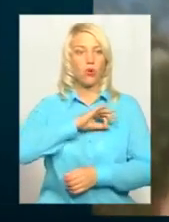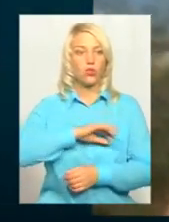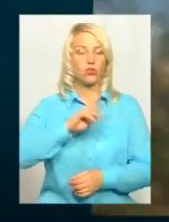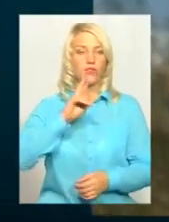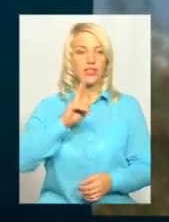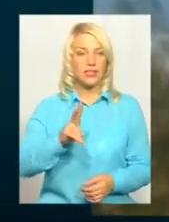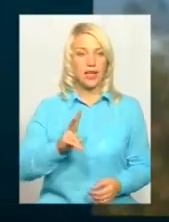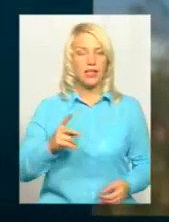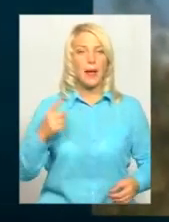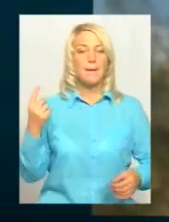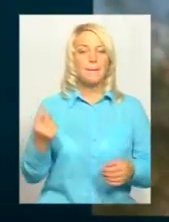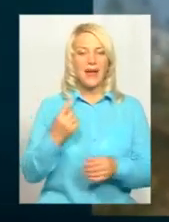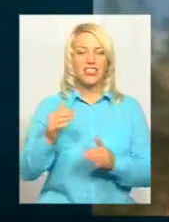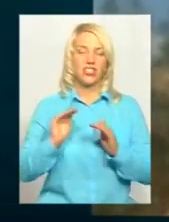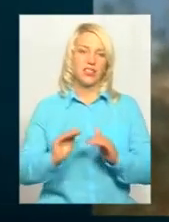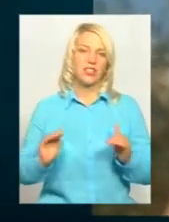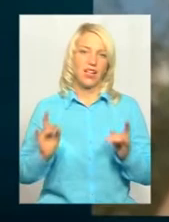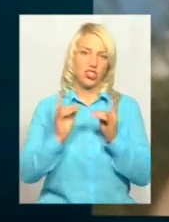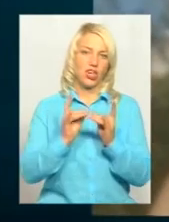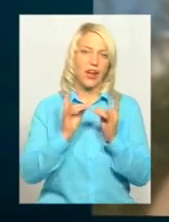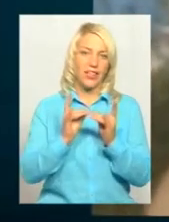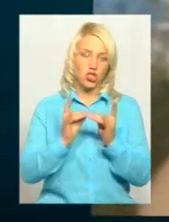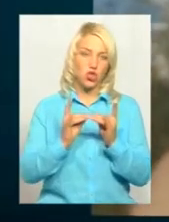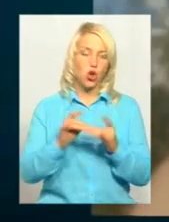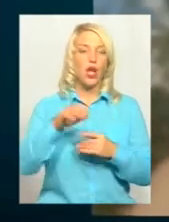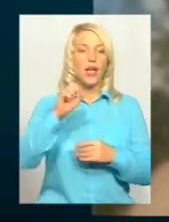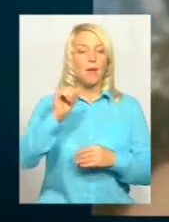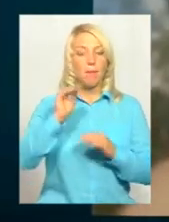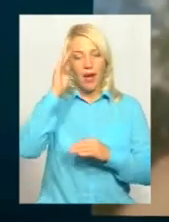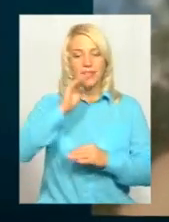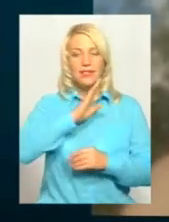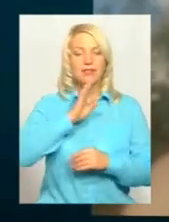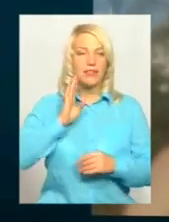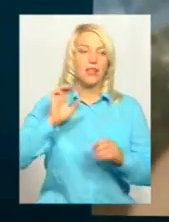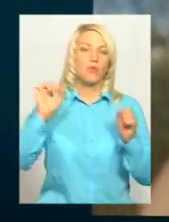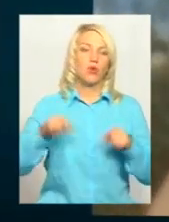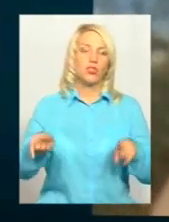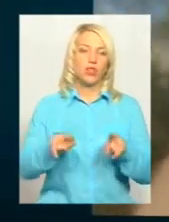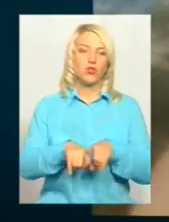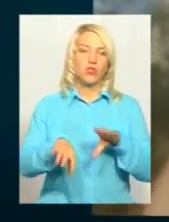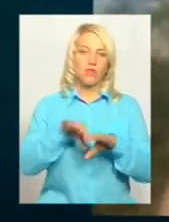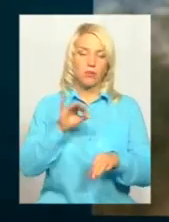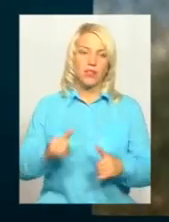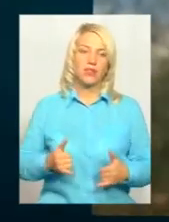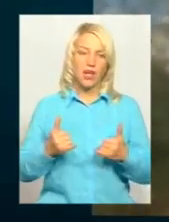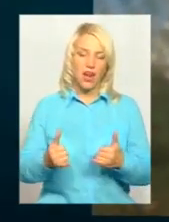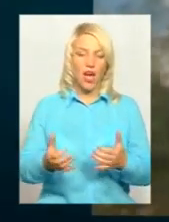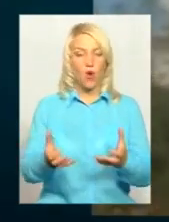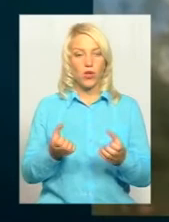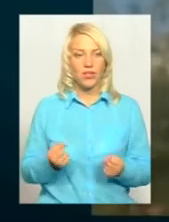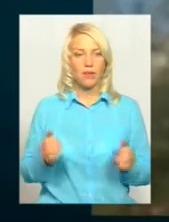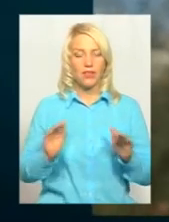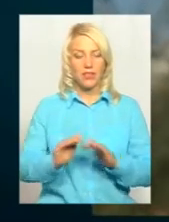перше дитяче ліжко. Батьки можуть також вибрати для отримання дитячого